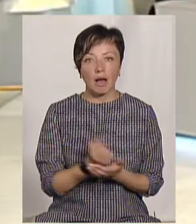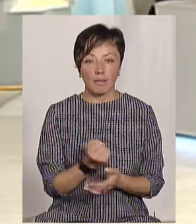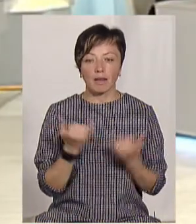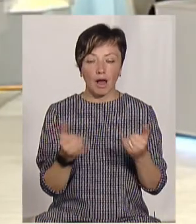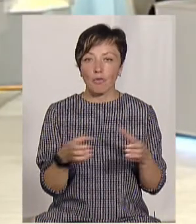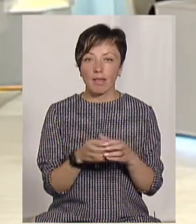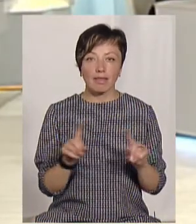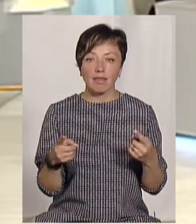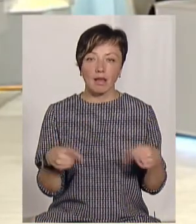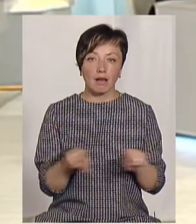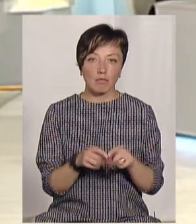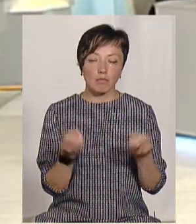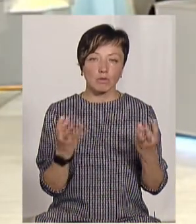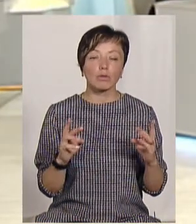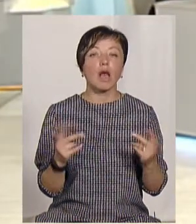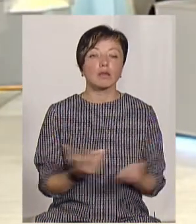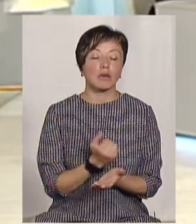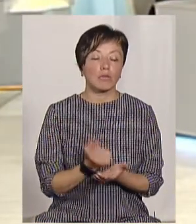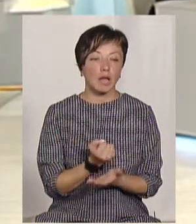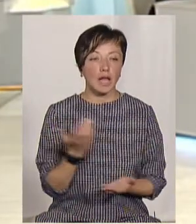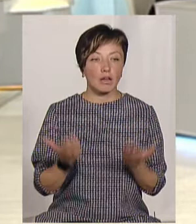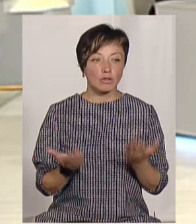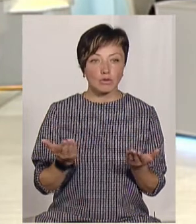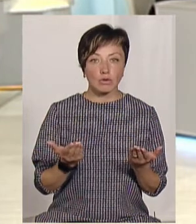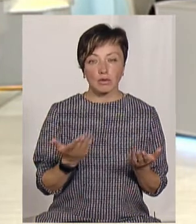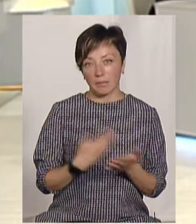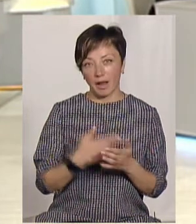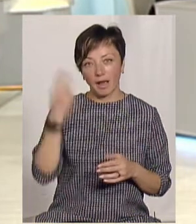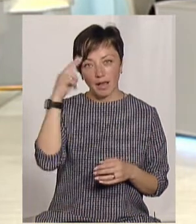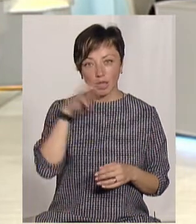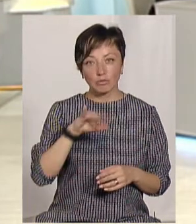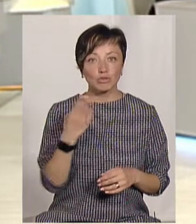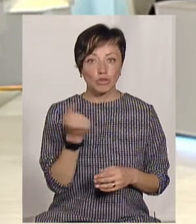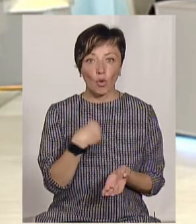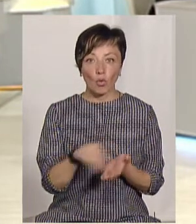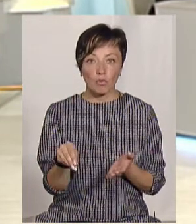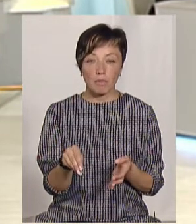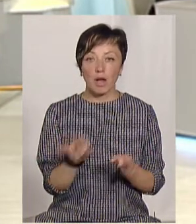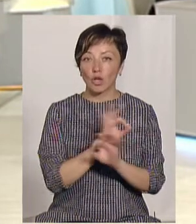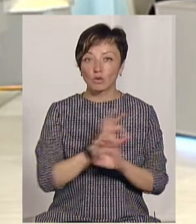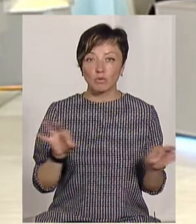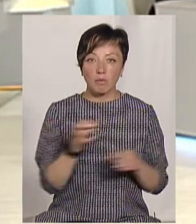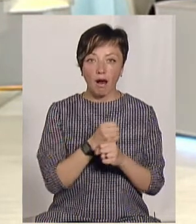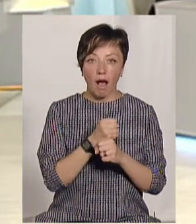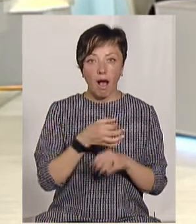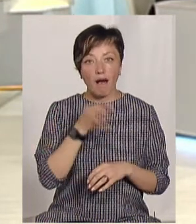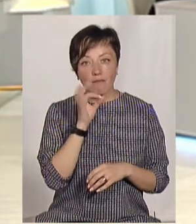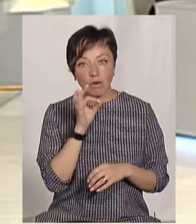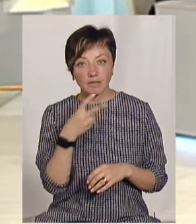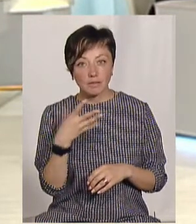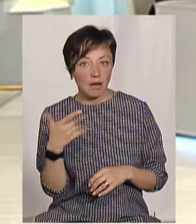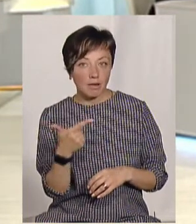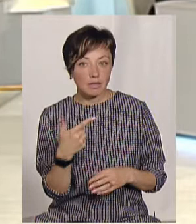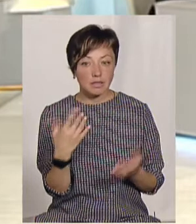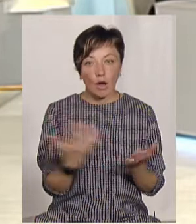просто. Заробили яким чином? Бо якщо ми в дяді Міші купимо суперкаву за 25 гривень, це громада заробила чи не заробила?